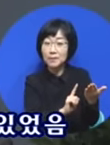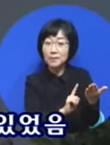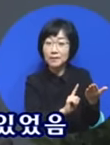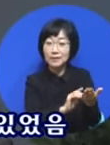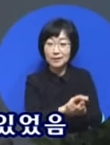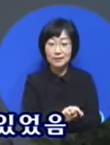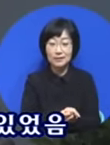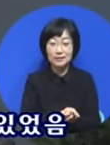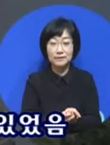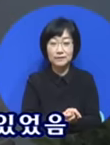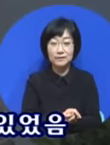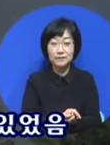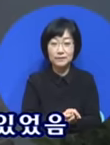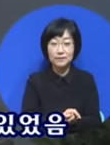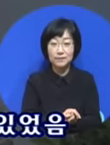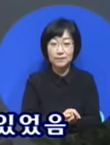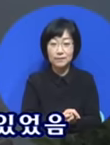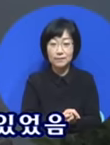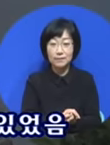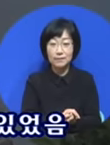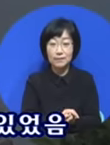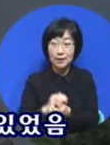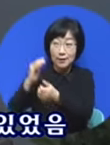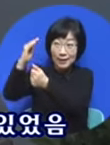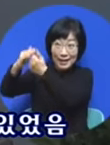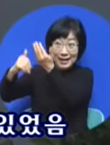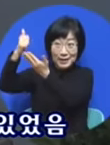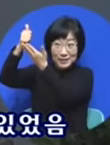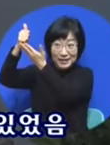요호와께서 요셉과 함께 하심으로